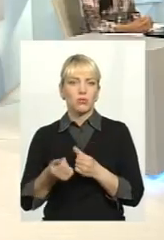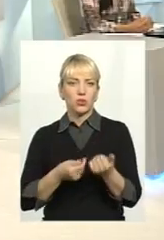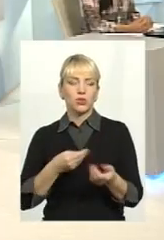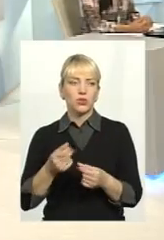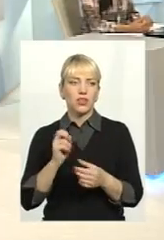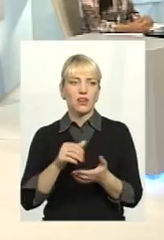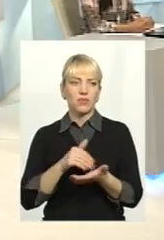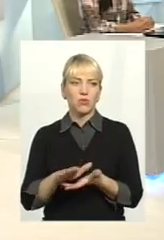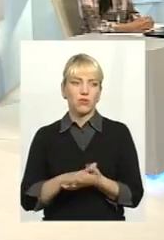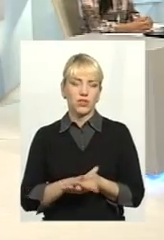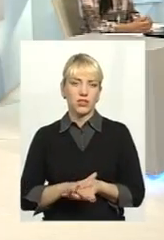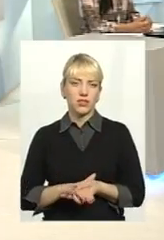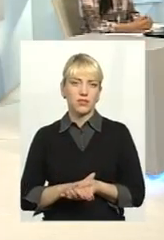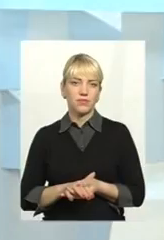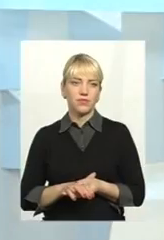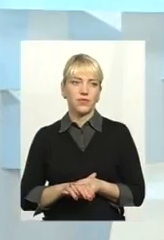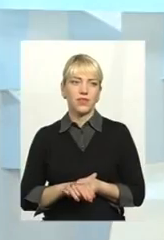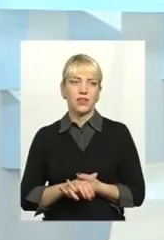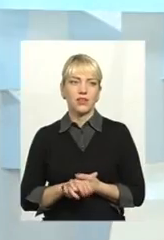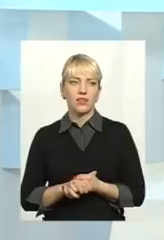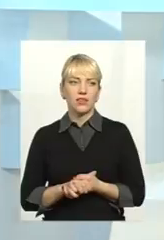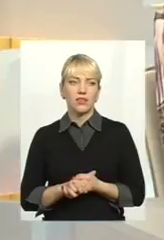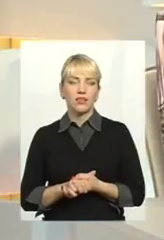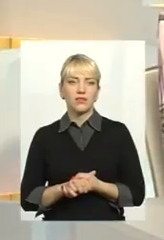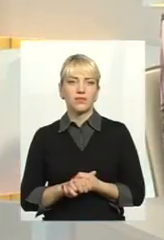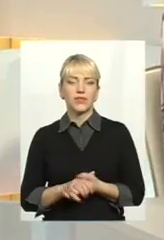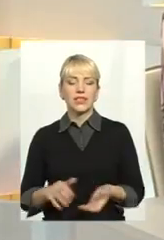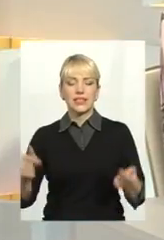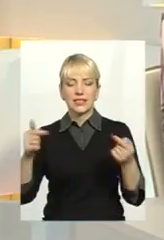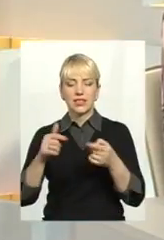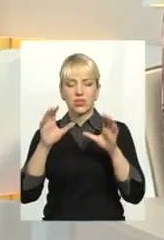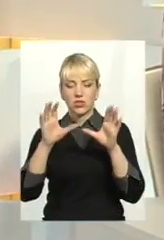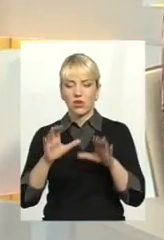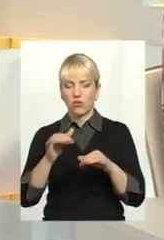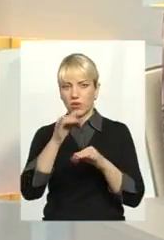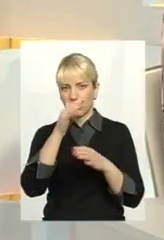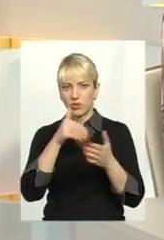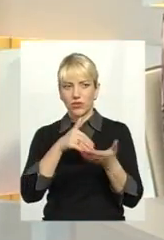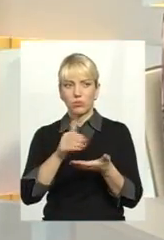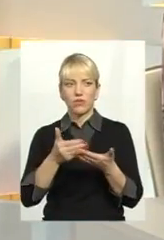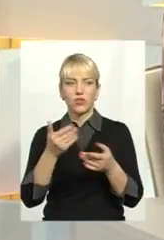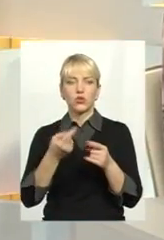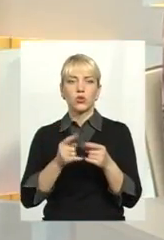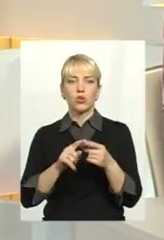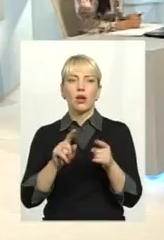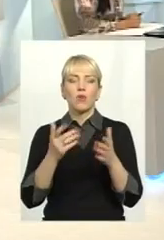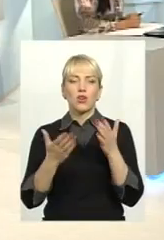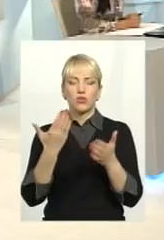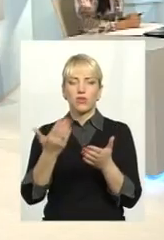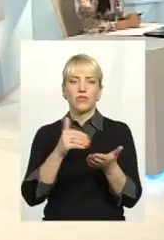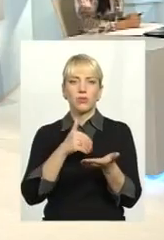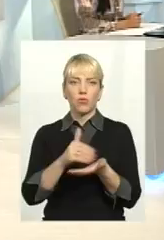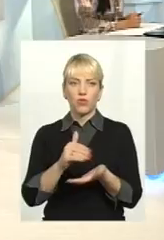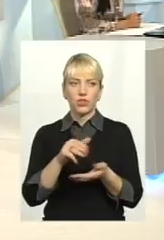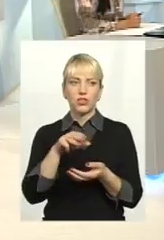відказати? Ну, давайте так. Згідно з законом, ви не відмовитесь від цього, бо інакше, якщо ви відмовитесь,